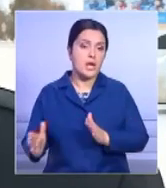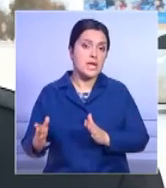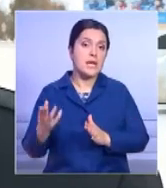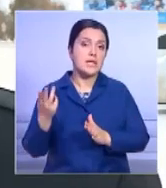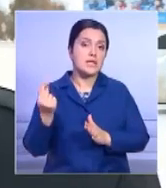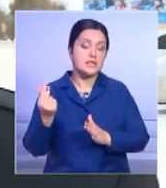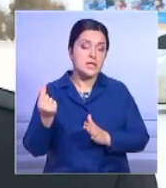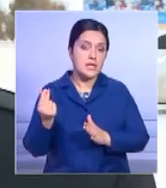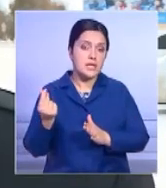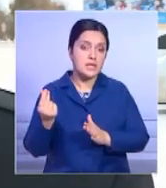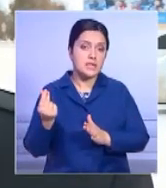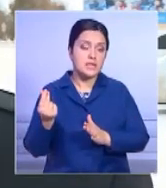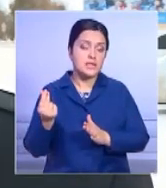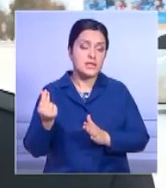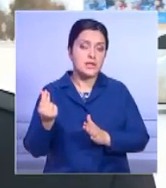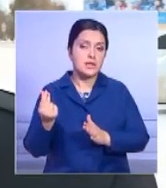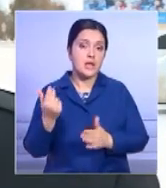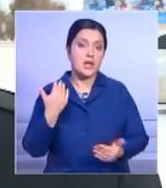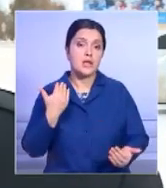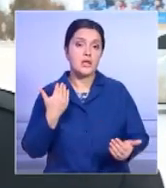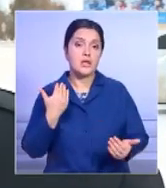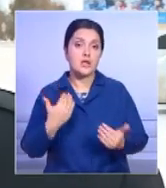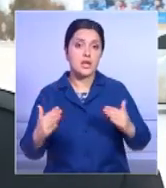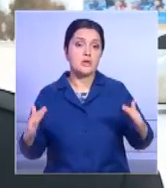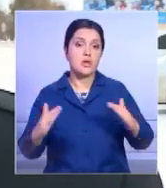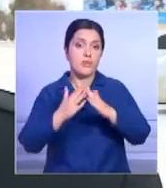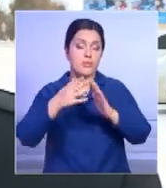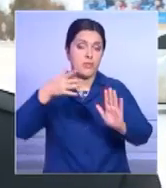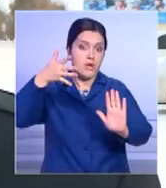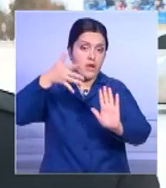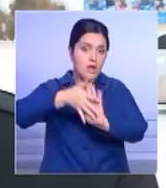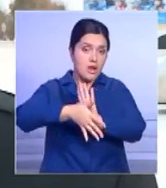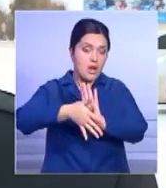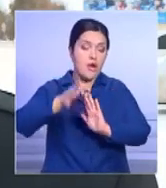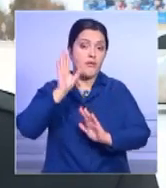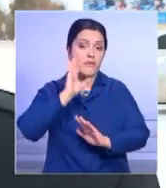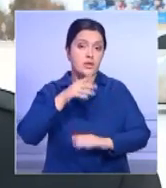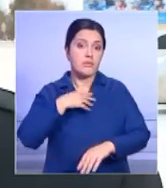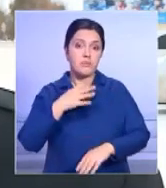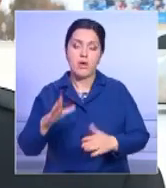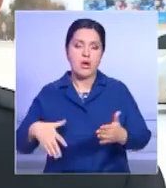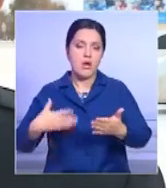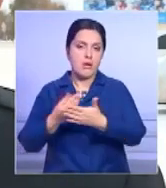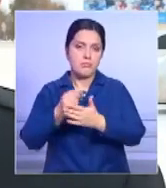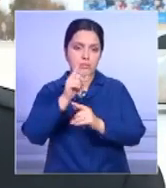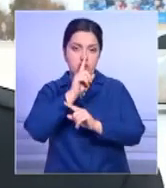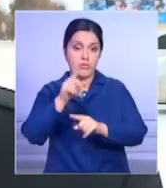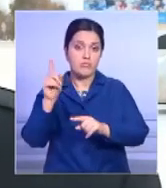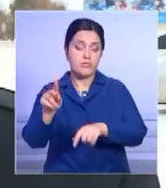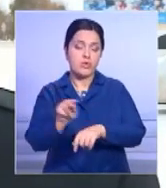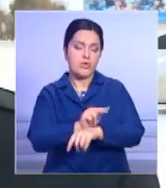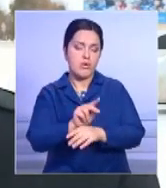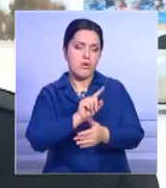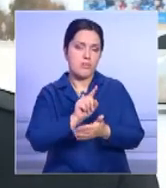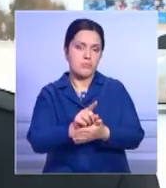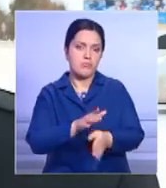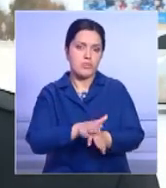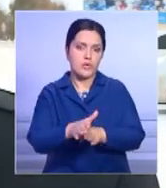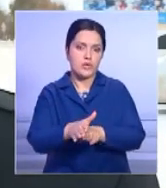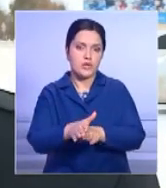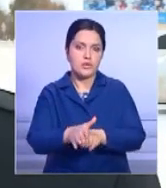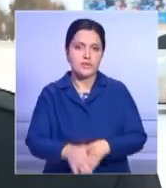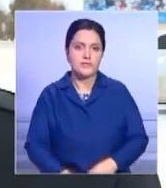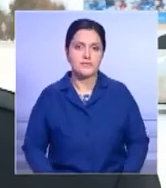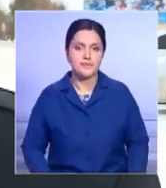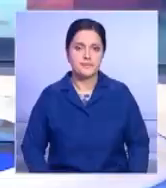средства, если кровля подтекает в данный момент, мы средства эти не оплотим, пока поставщик не устранит полностью все